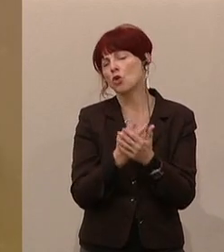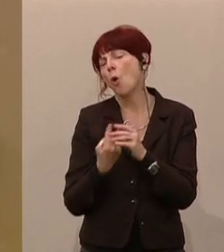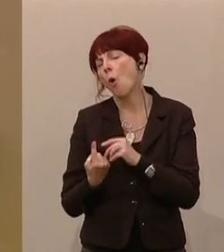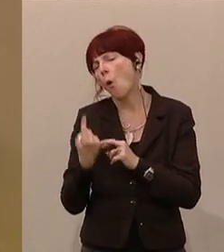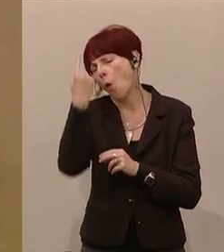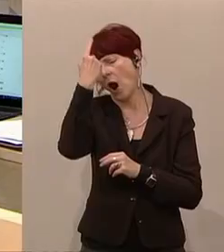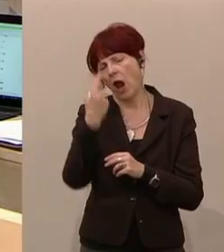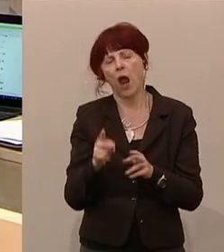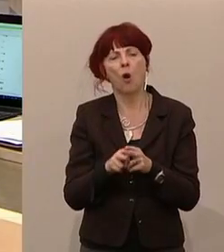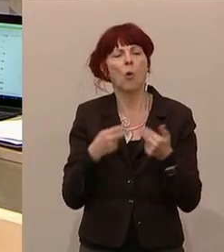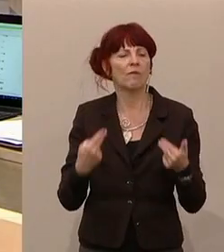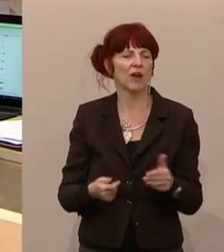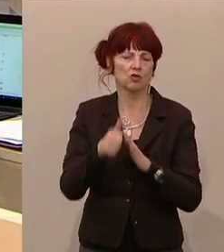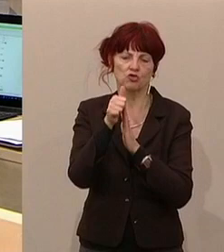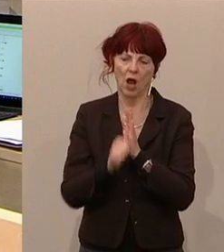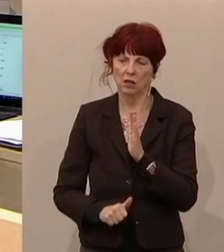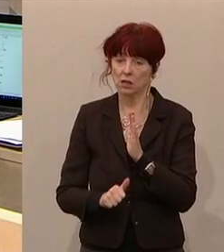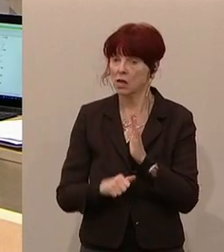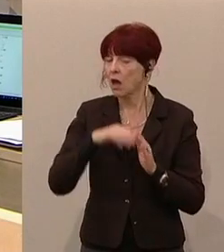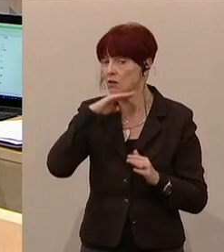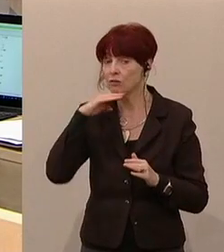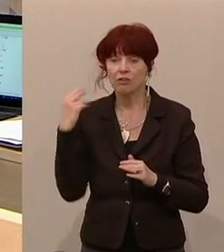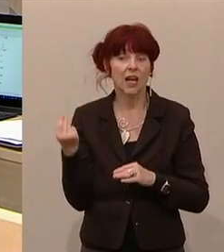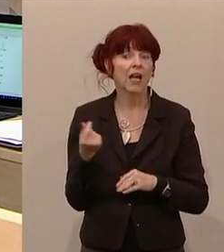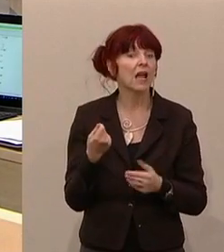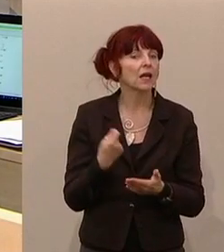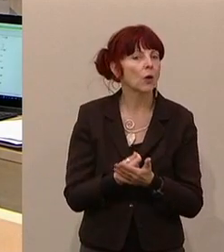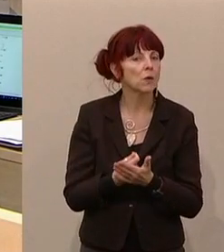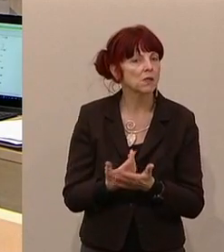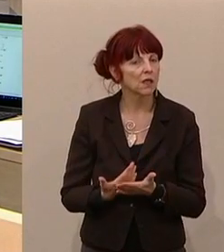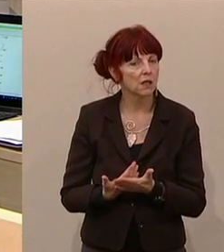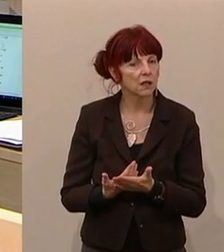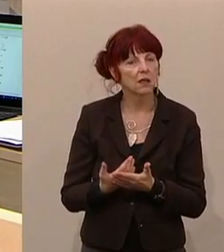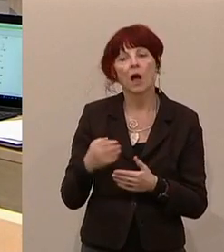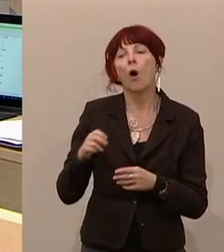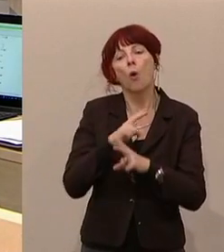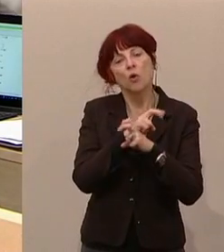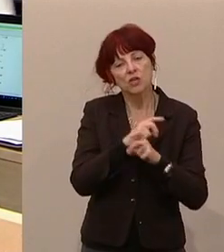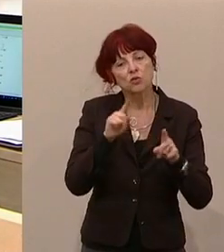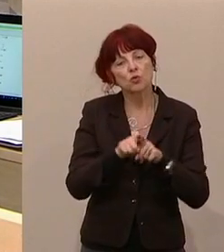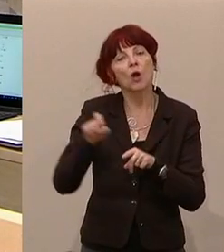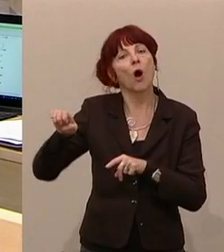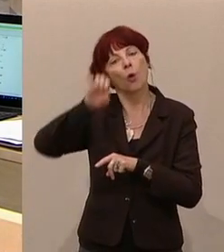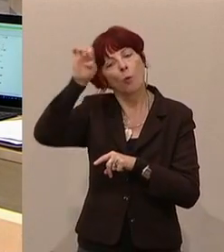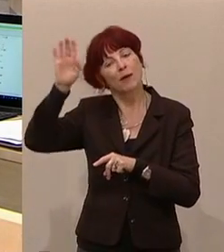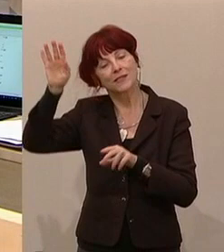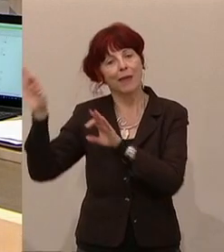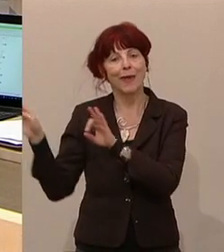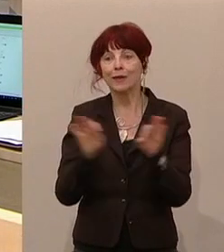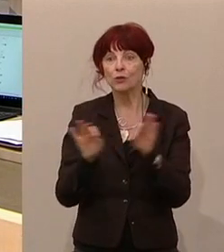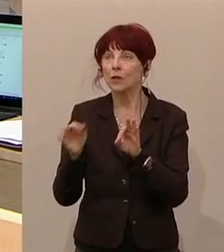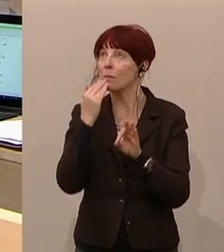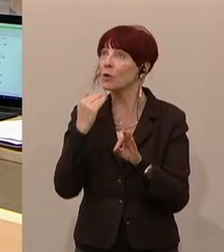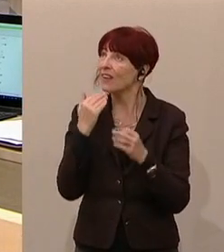gekostet. Und da möchte ich mich bei der österreichischen und europäischen Industrie ausdrücklich bedanken. Und wenn wir die